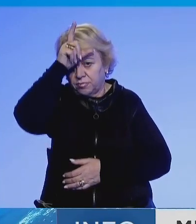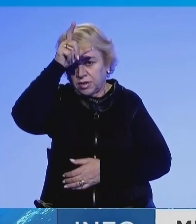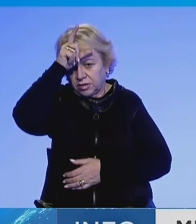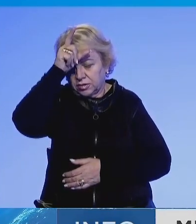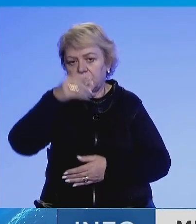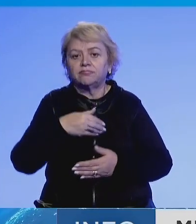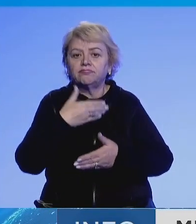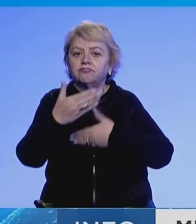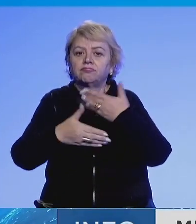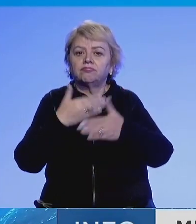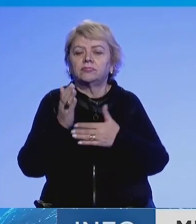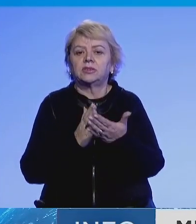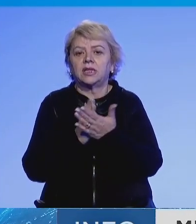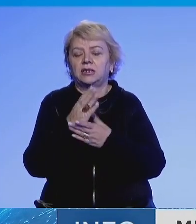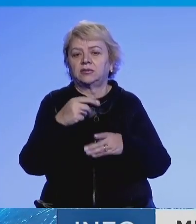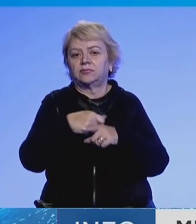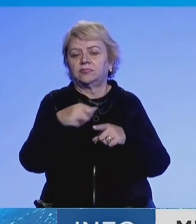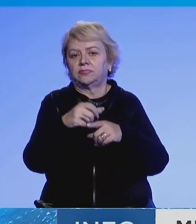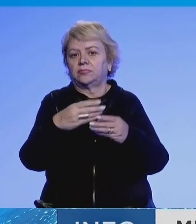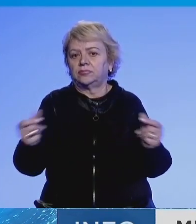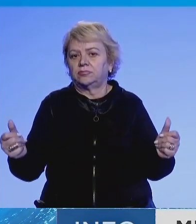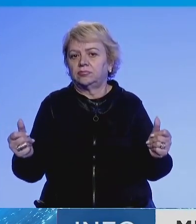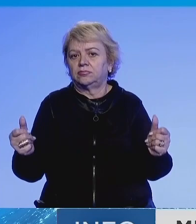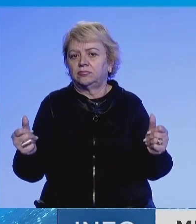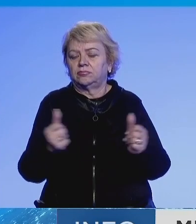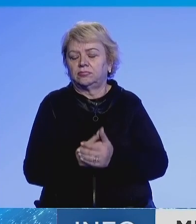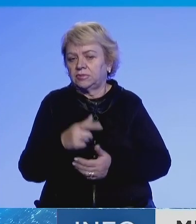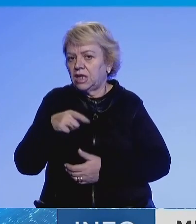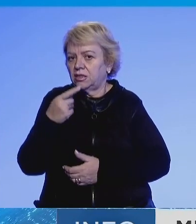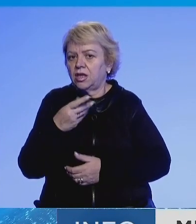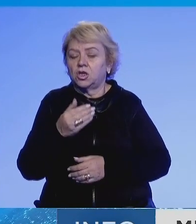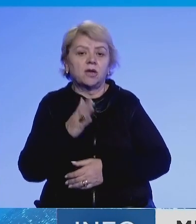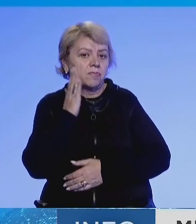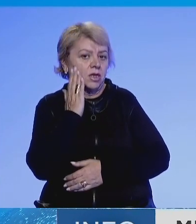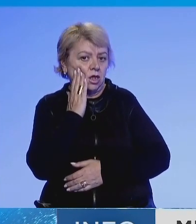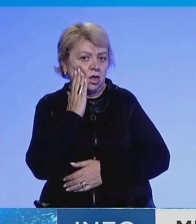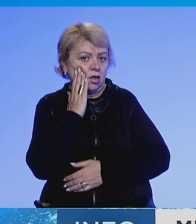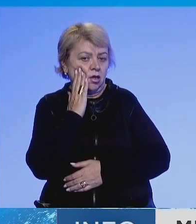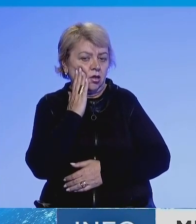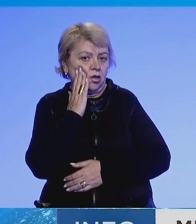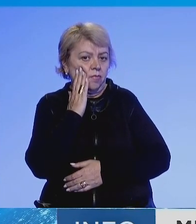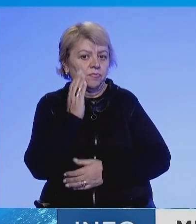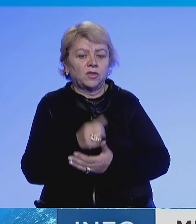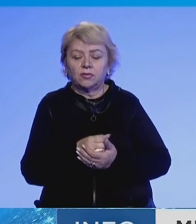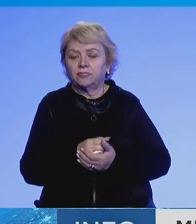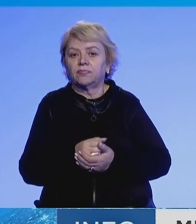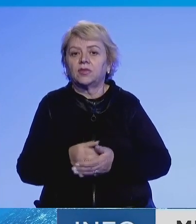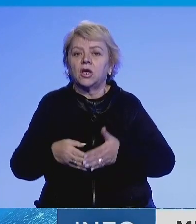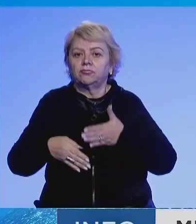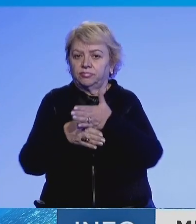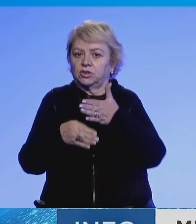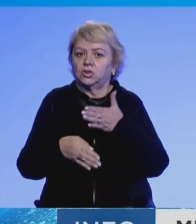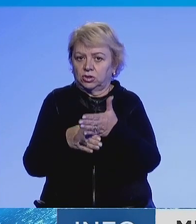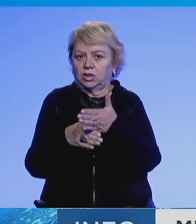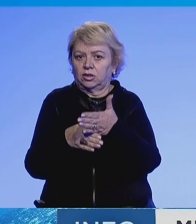hapat e mëtejshme drejt normalizimit të mardhënjeve, a i theksoj se shtetet e bashkuarat e Amerikës do të vazhdojnë të ofrojnë